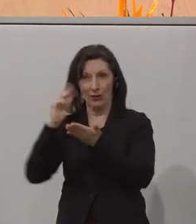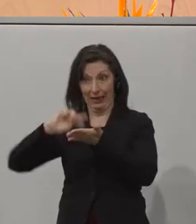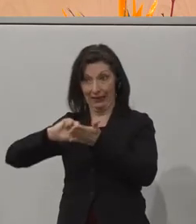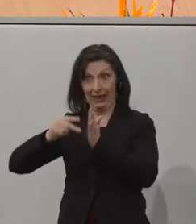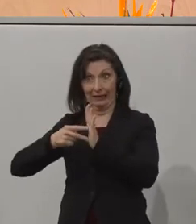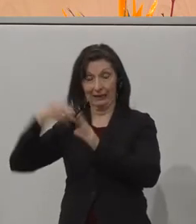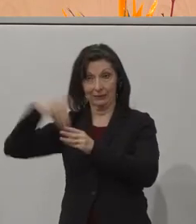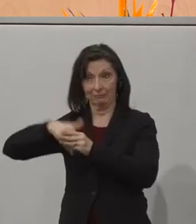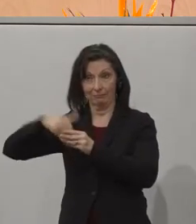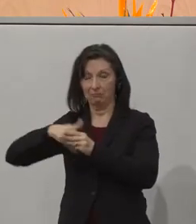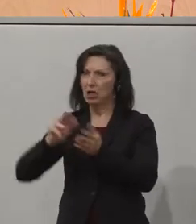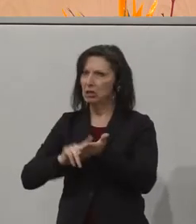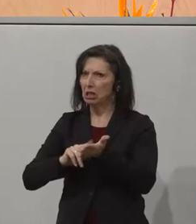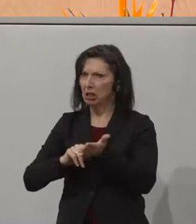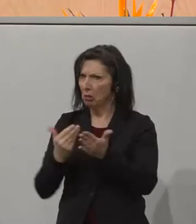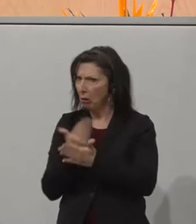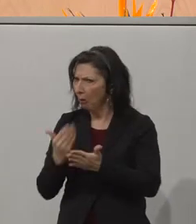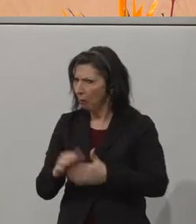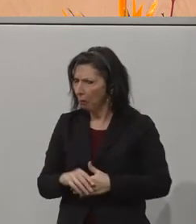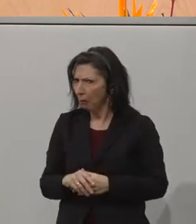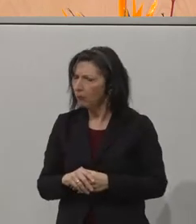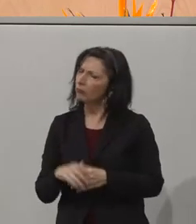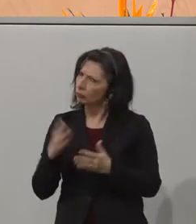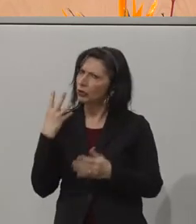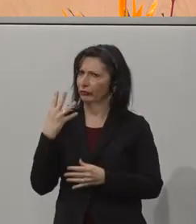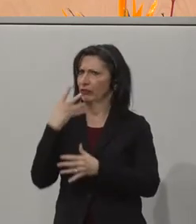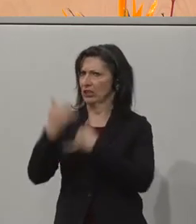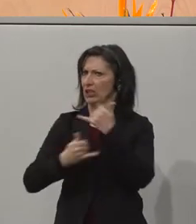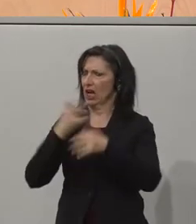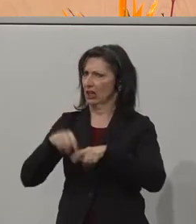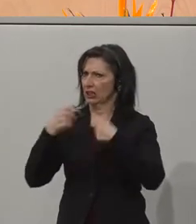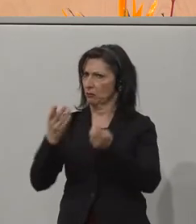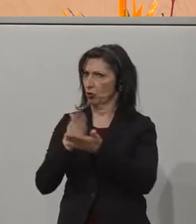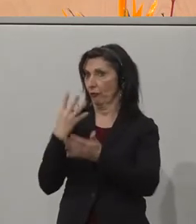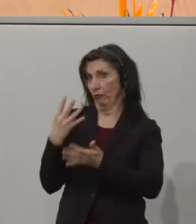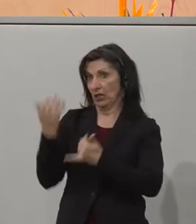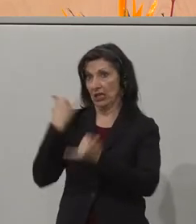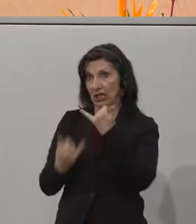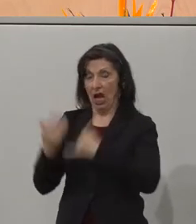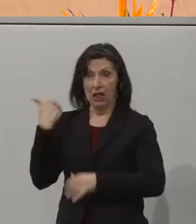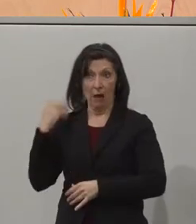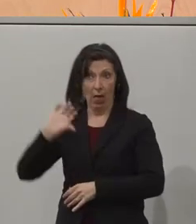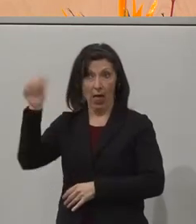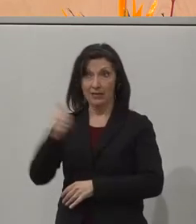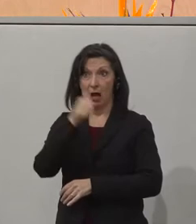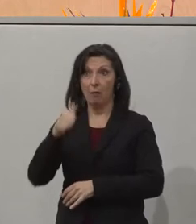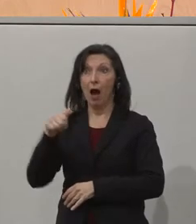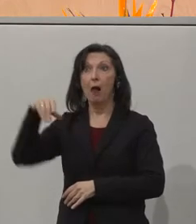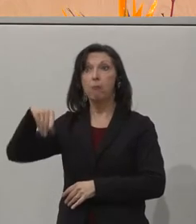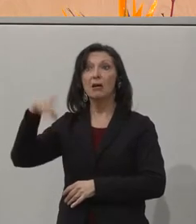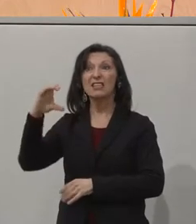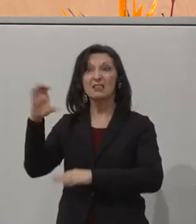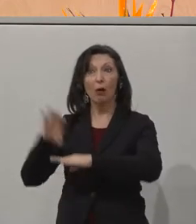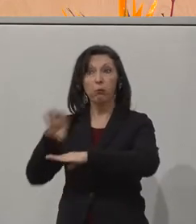meiner Sicht nichts Neues. Wir erleben sie seit 40 Jahren, da gab es den ersten BC. Allerdings sind wir immer noch